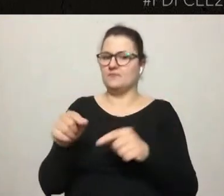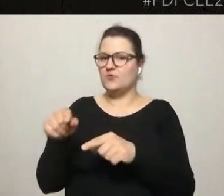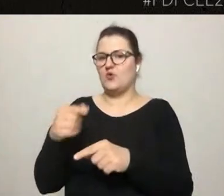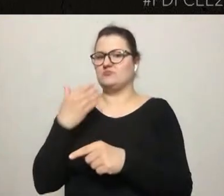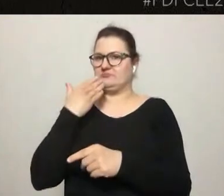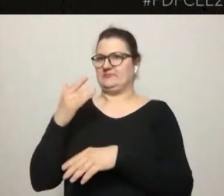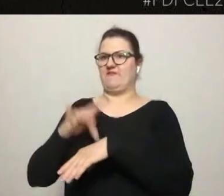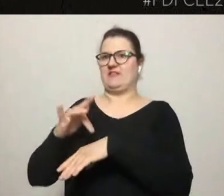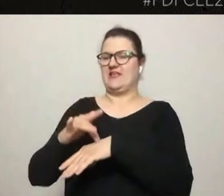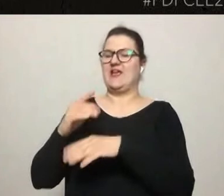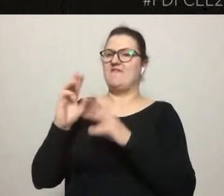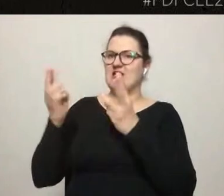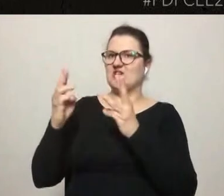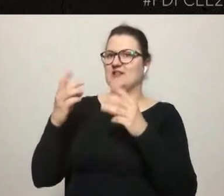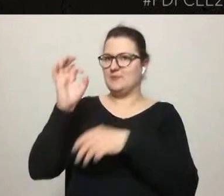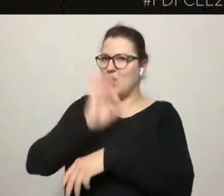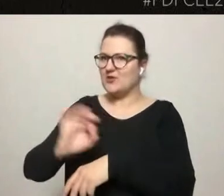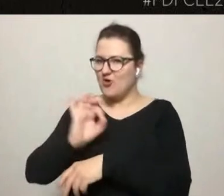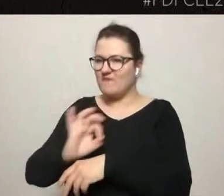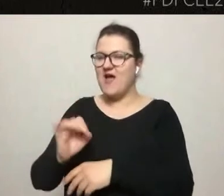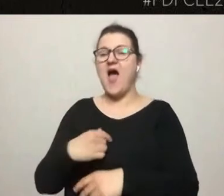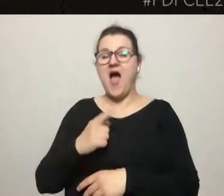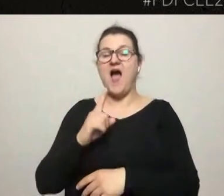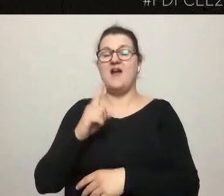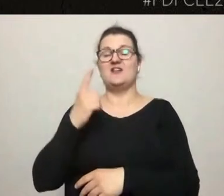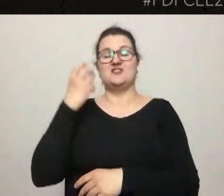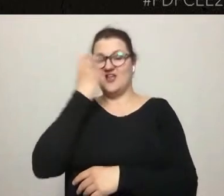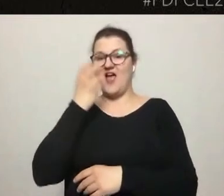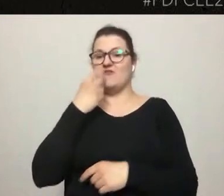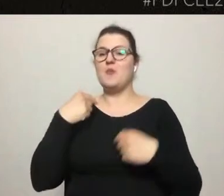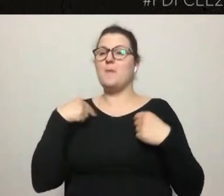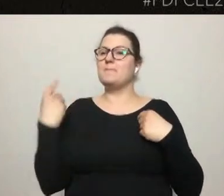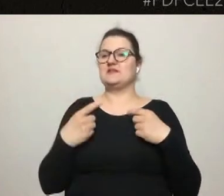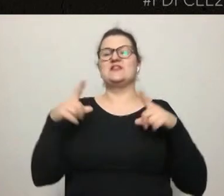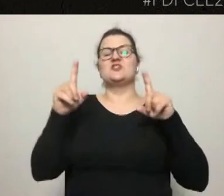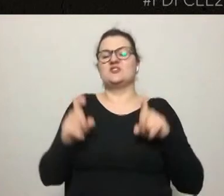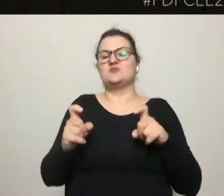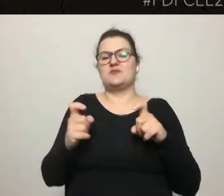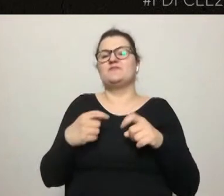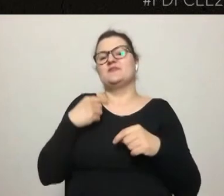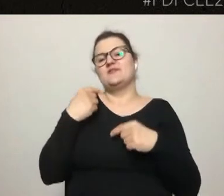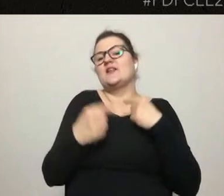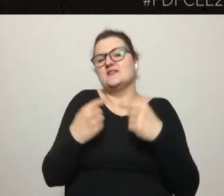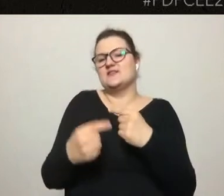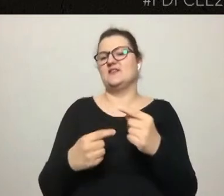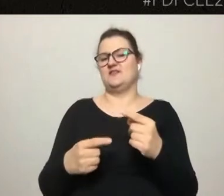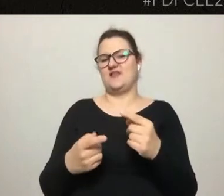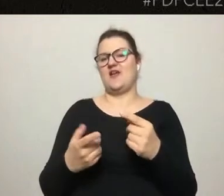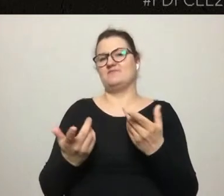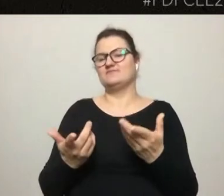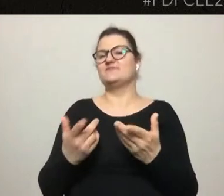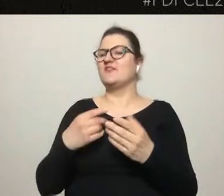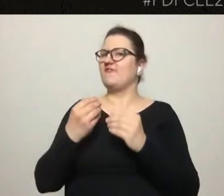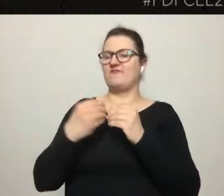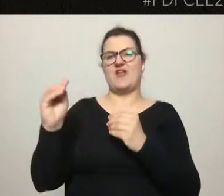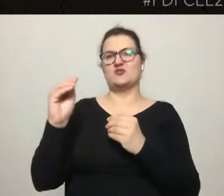istotne, to jest to, że my zaczynaliśmy to bardzo tradycyjnie, bo z reguły większość narzędzi partycypacyjnych, które stosujemy, są narzędziami offline. Tak